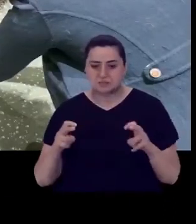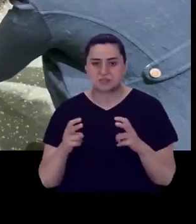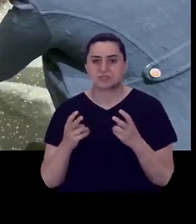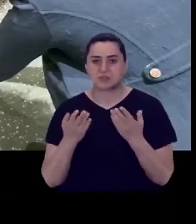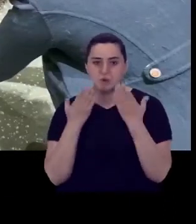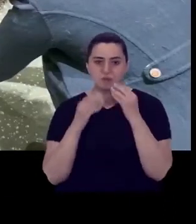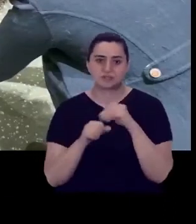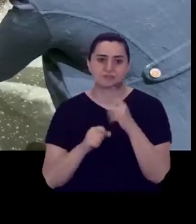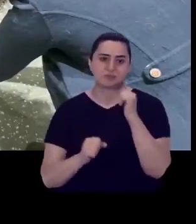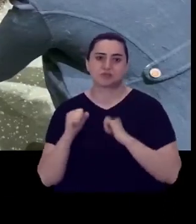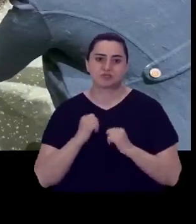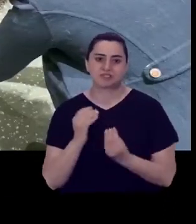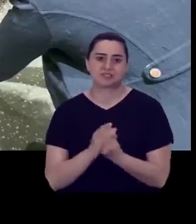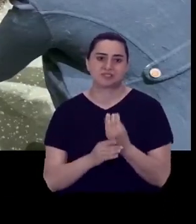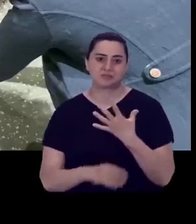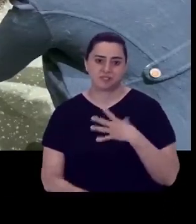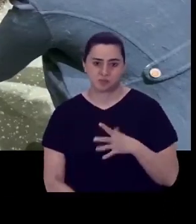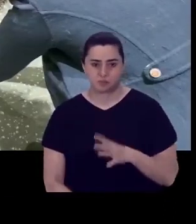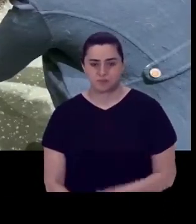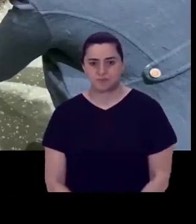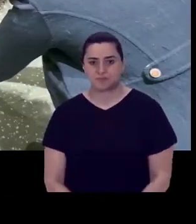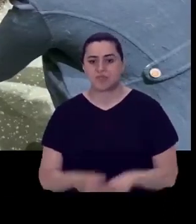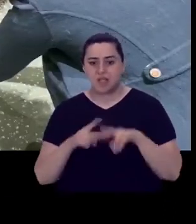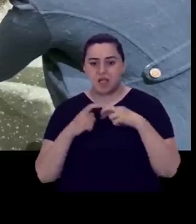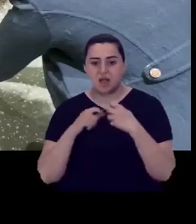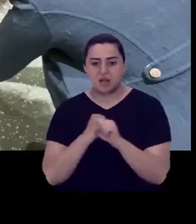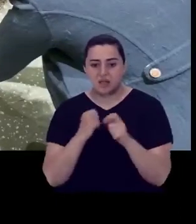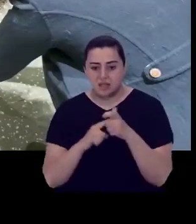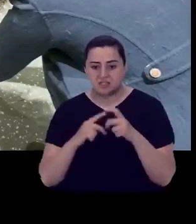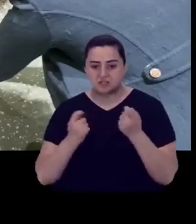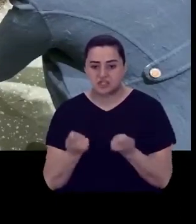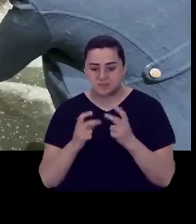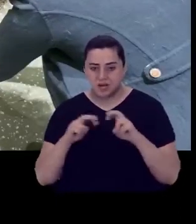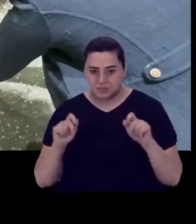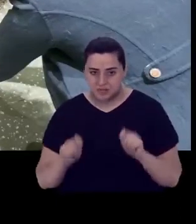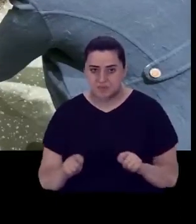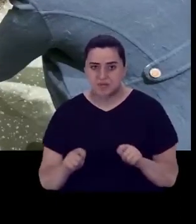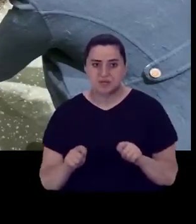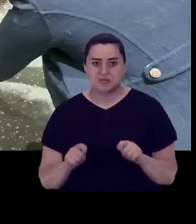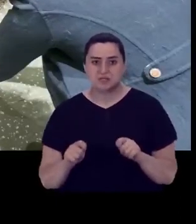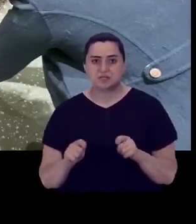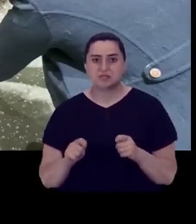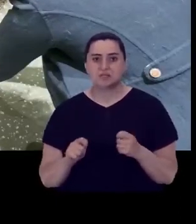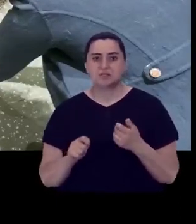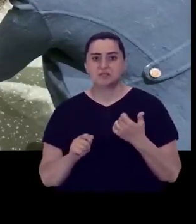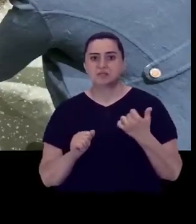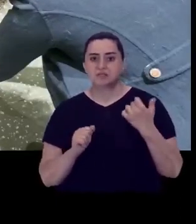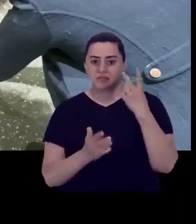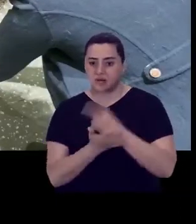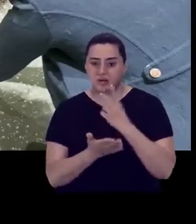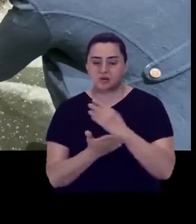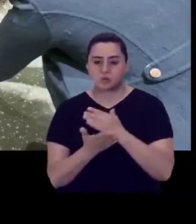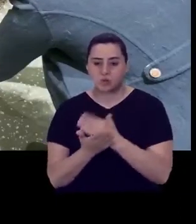ilişkileriyle bize ardı çalışmaları yapmak, kural kurucularla birlikte hareket etmek,